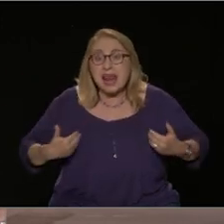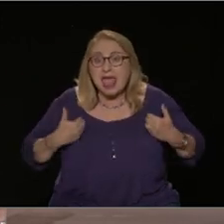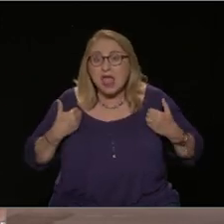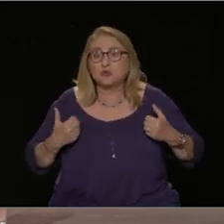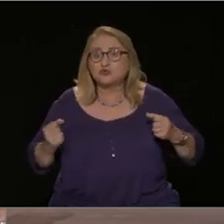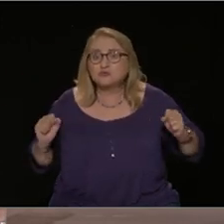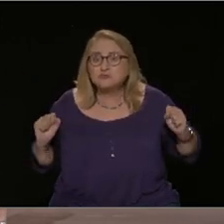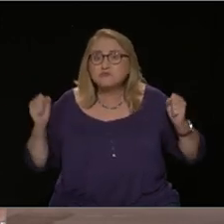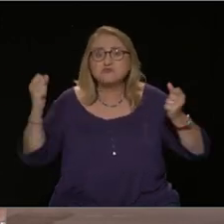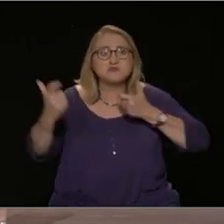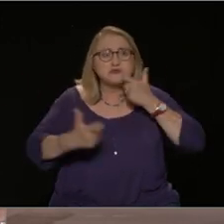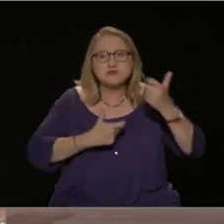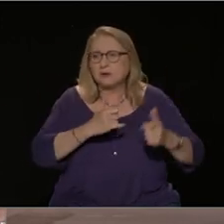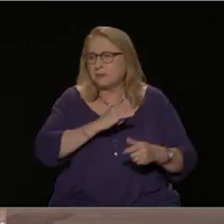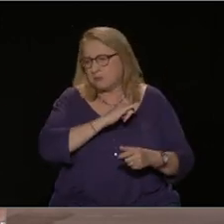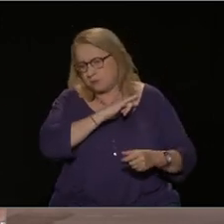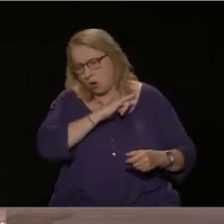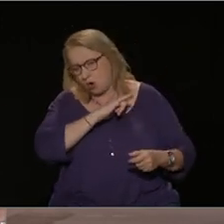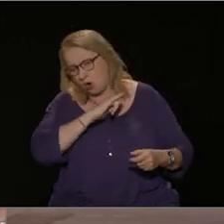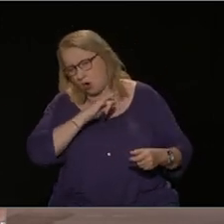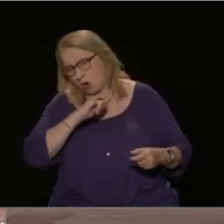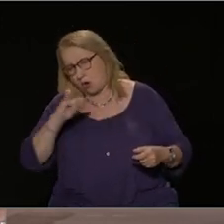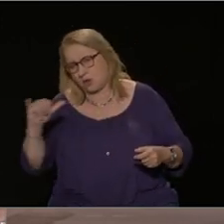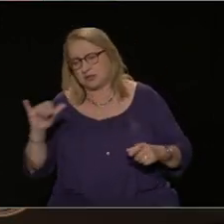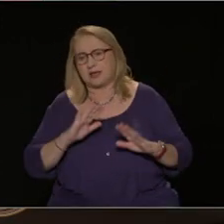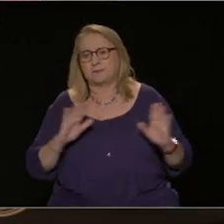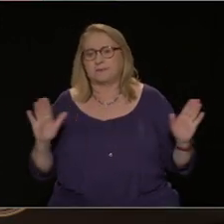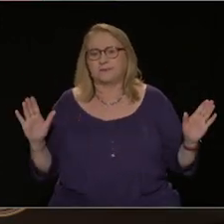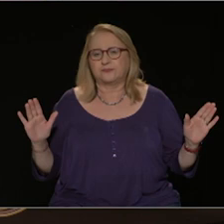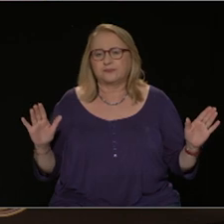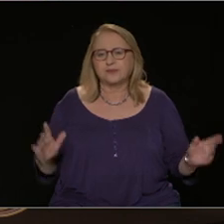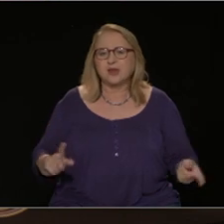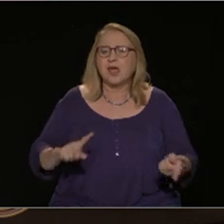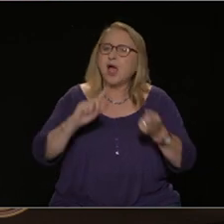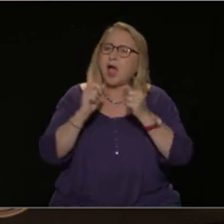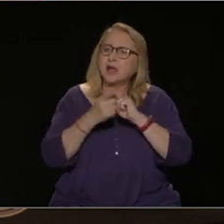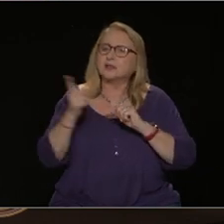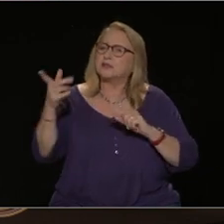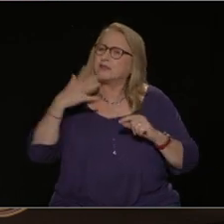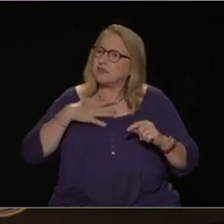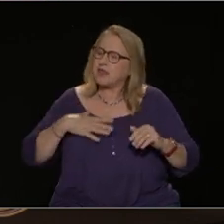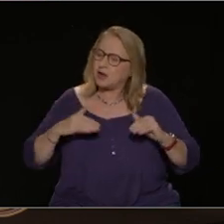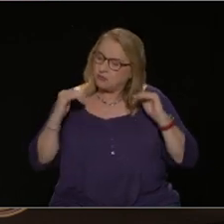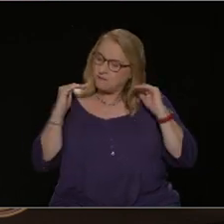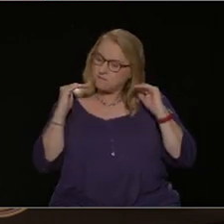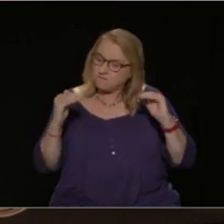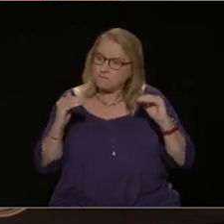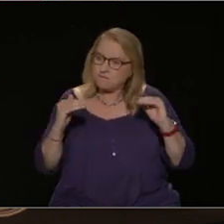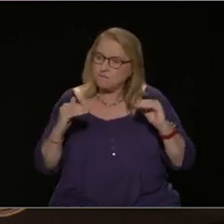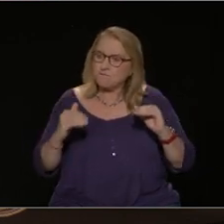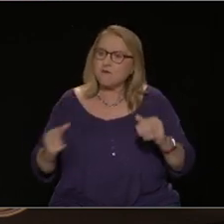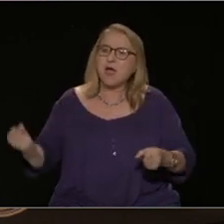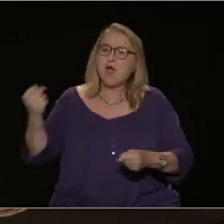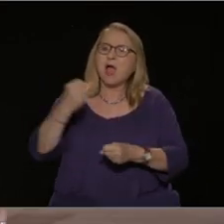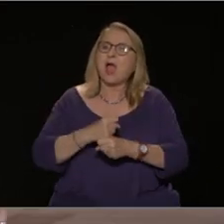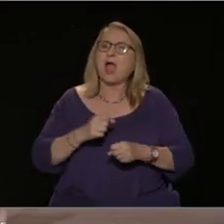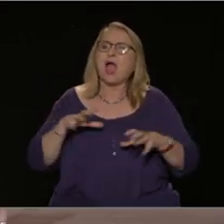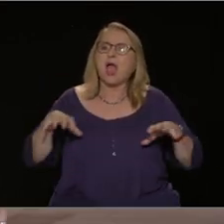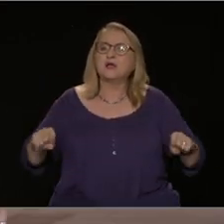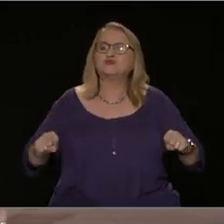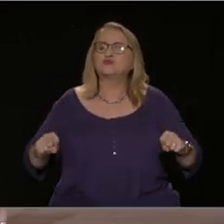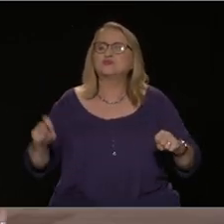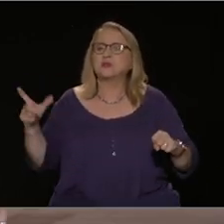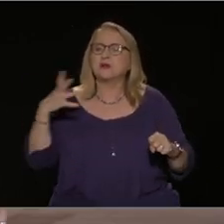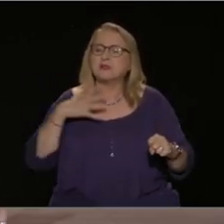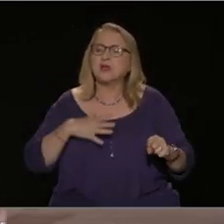όπως οι ίδιοι λένε, θέλουν να παραμείνουν ένα κόμμα εξουσίας δηλαδή να συνεχίσουν να βαδίζουν στον